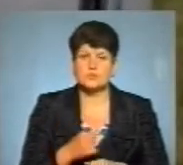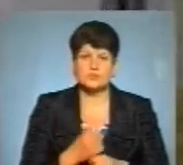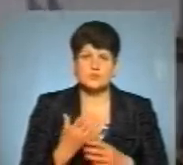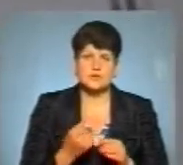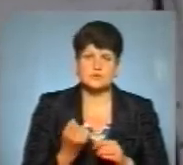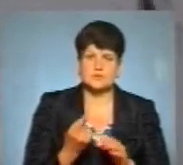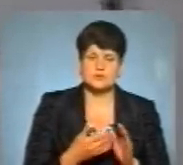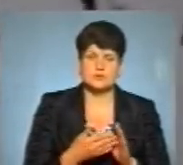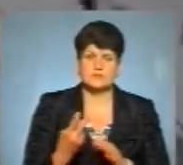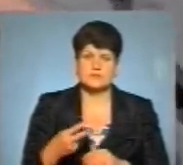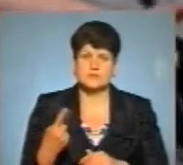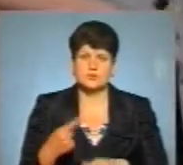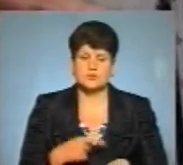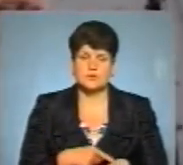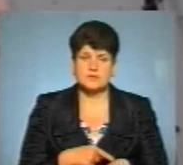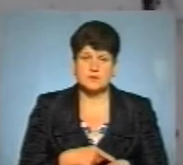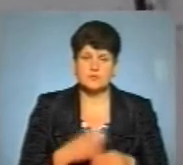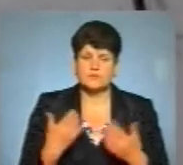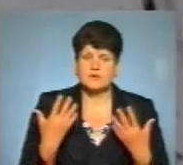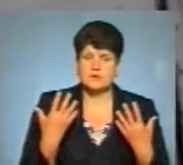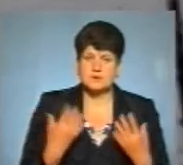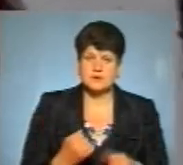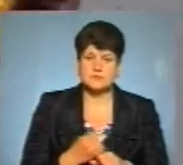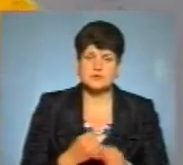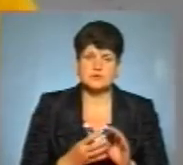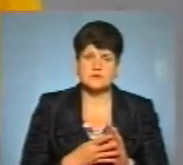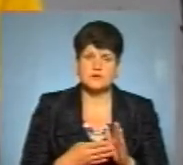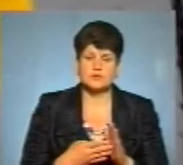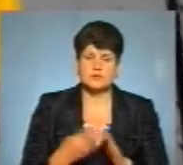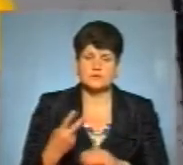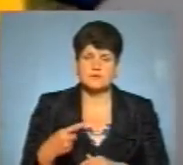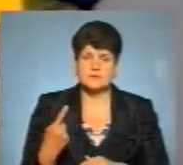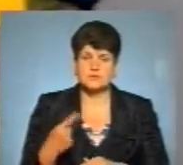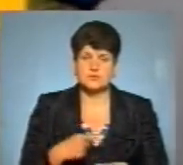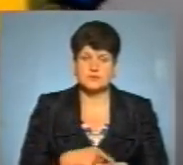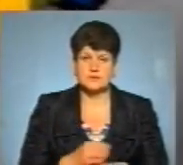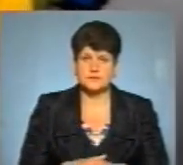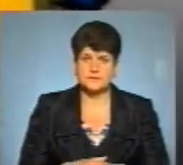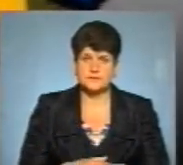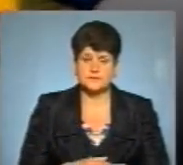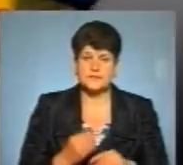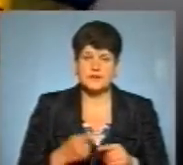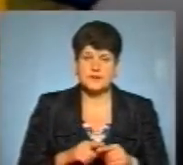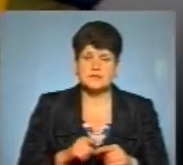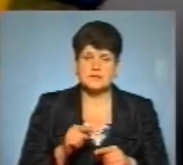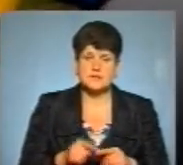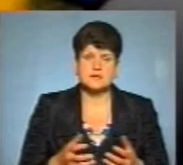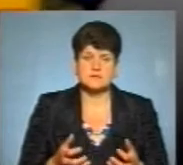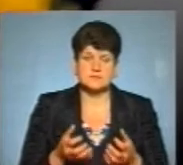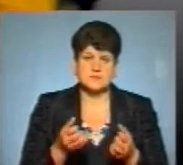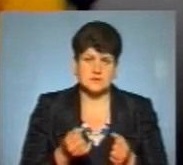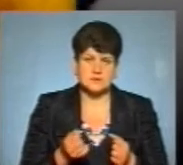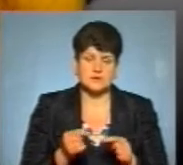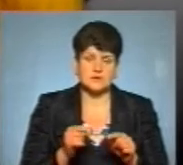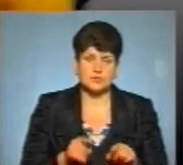11 до 21 години. У вихідні дні працює з 9 до 21 години. Це є спеціганка для того, щоб